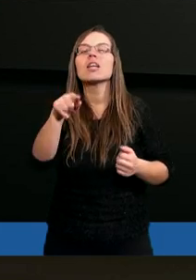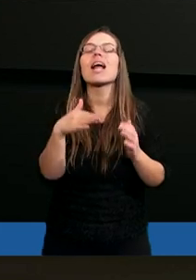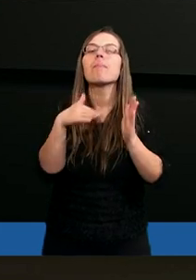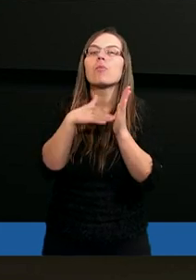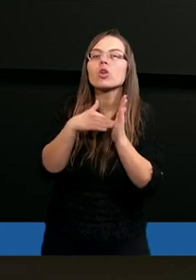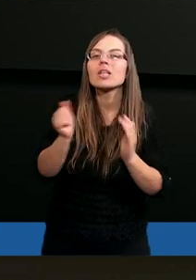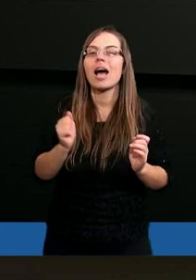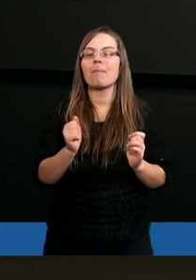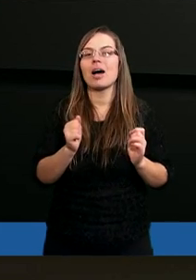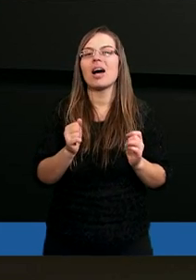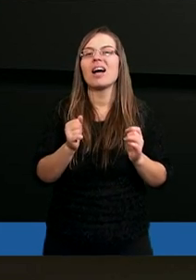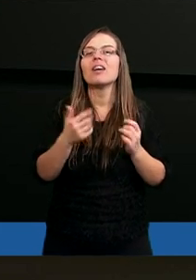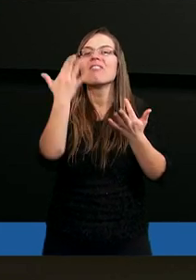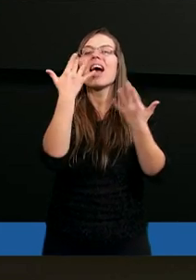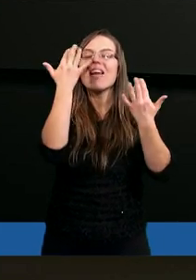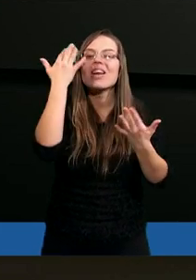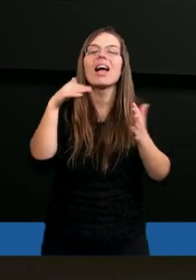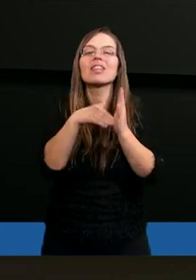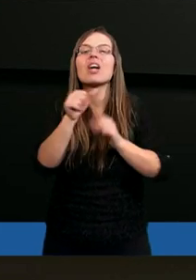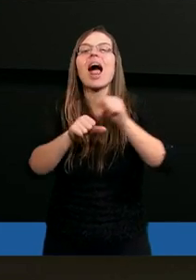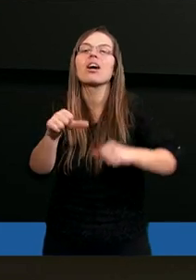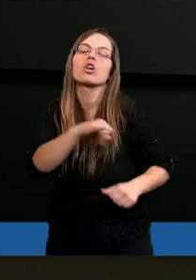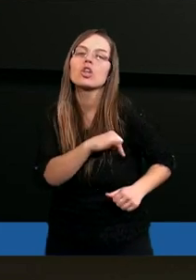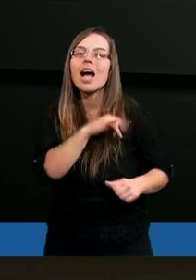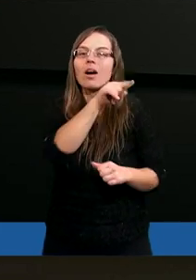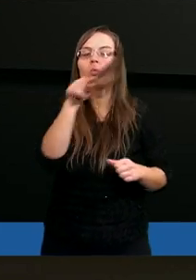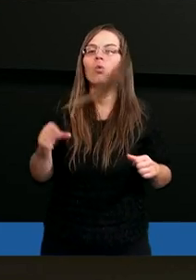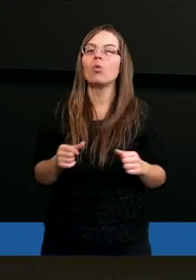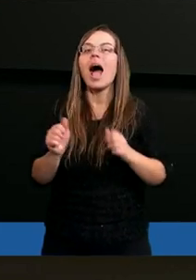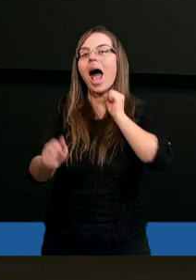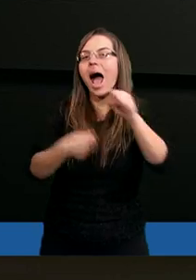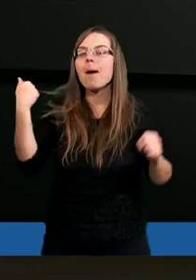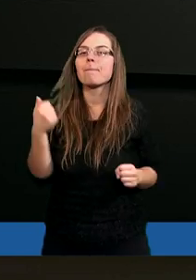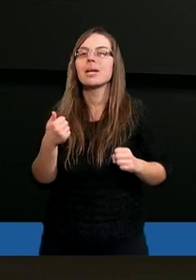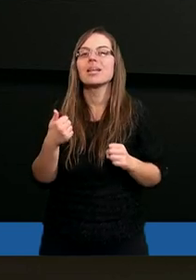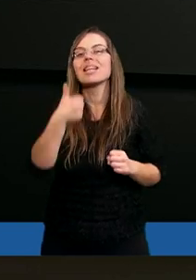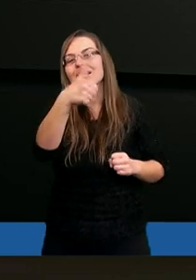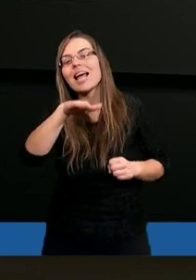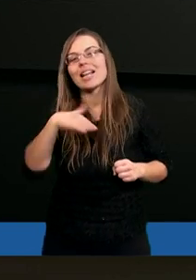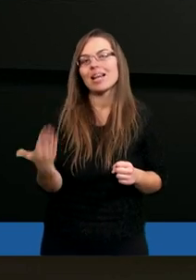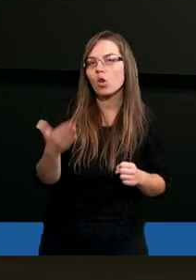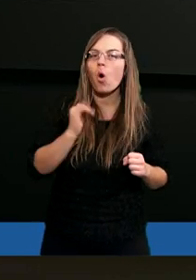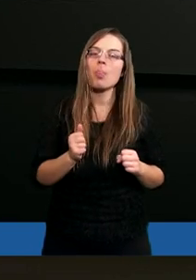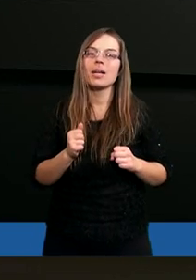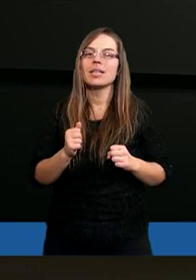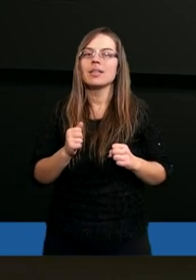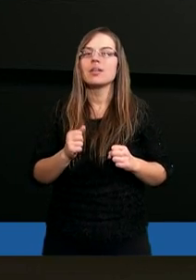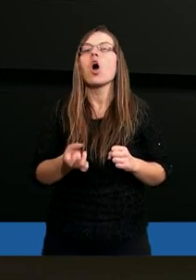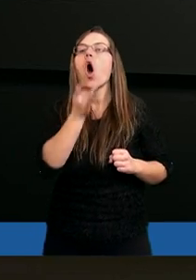I potrzeba było może tych wielu tysięcy lat grzechu, aby i z jednej strony